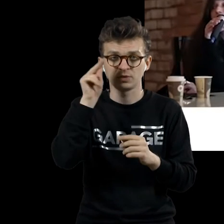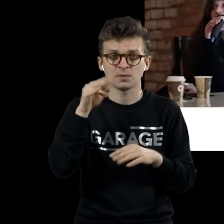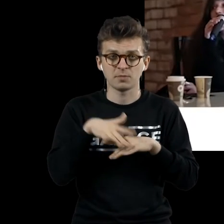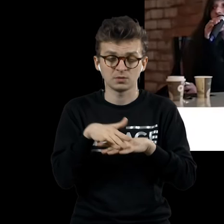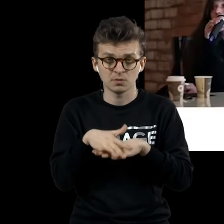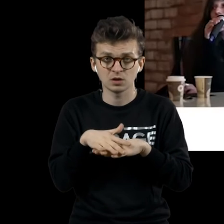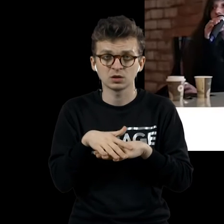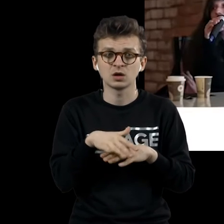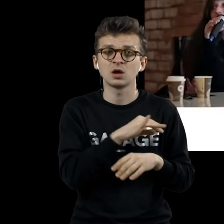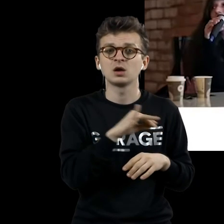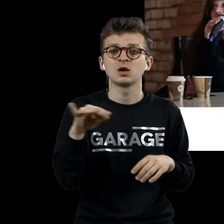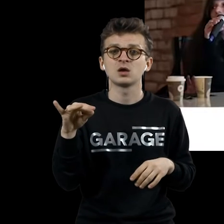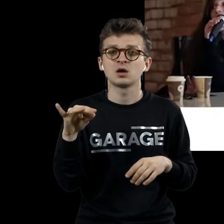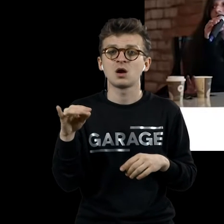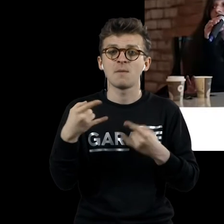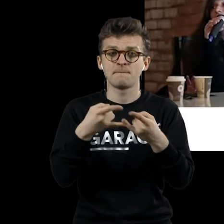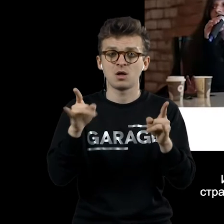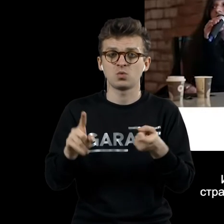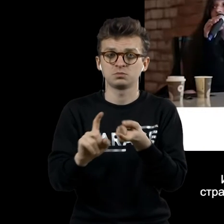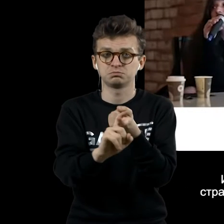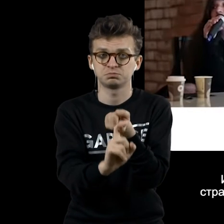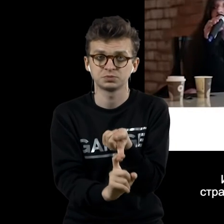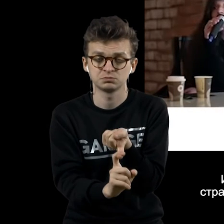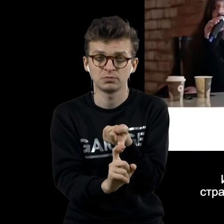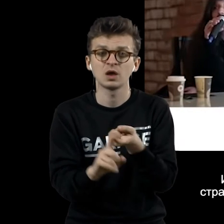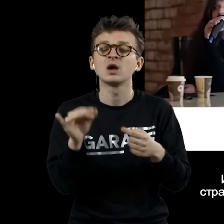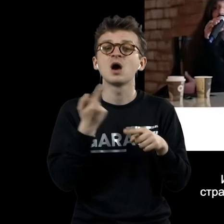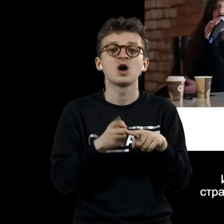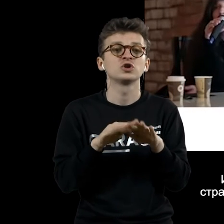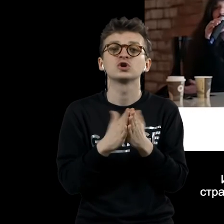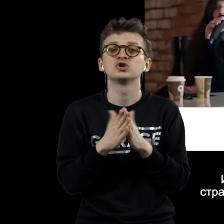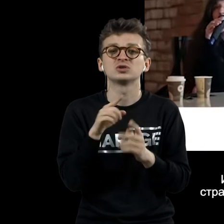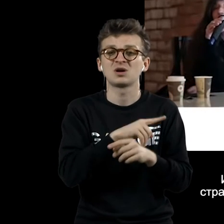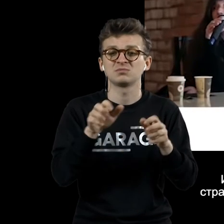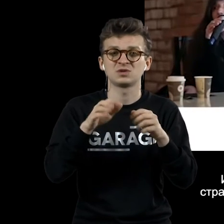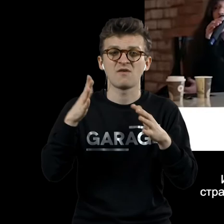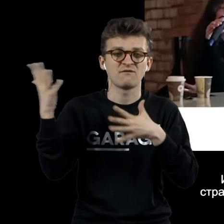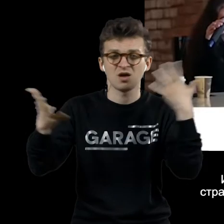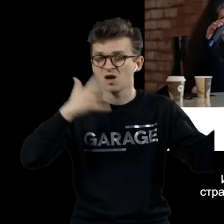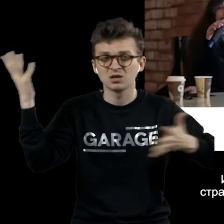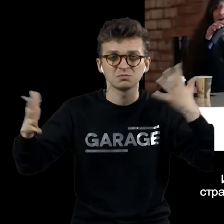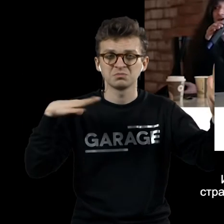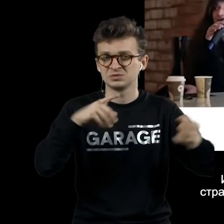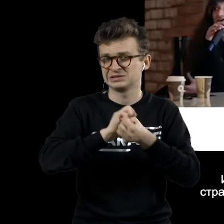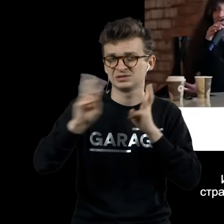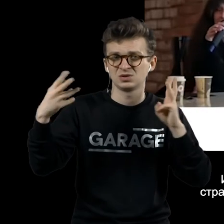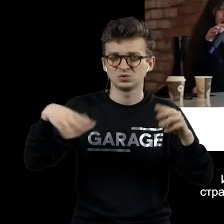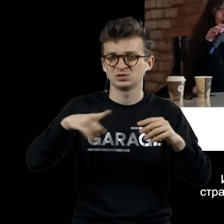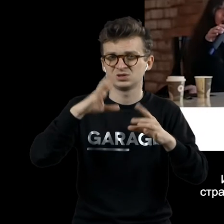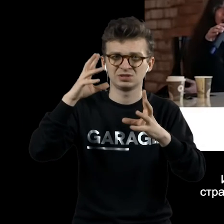и повесить ее на балконе. И вот эта книжка, которая там разорвана ветром, потрепана,